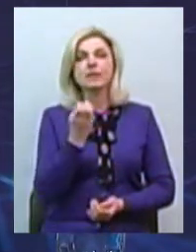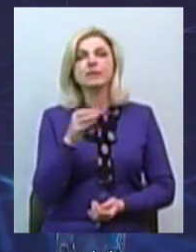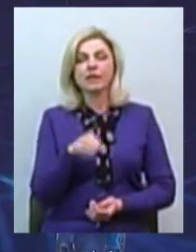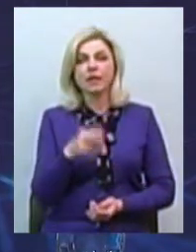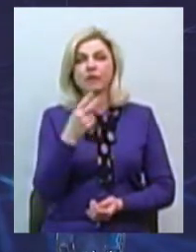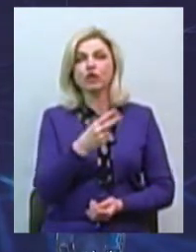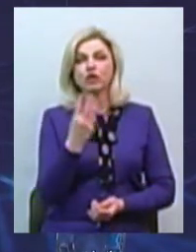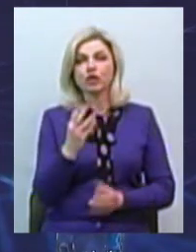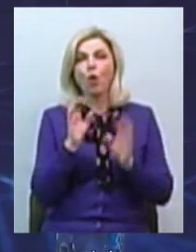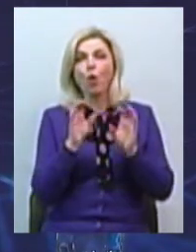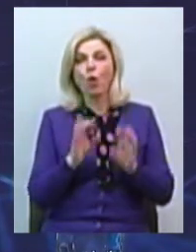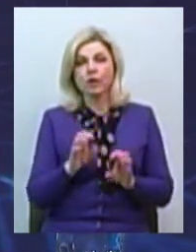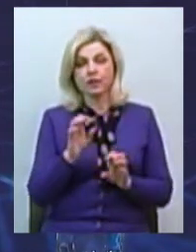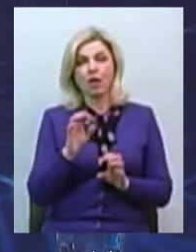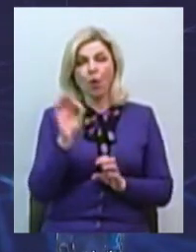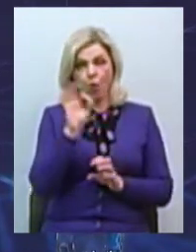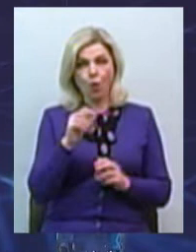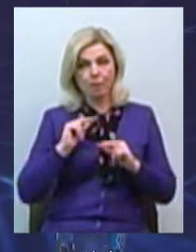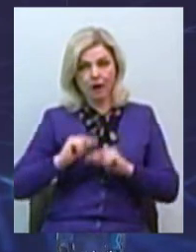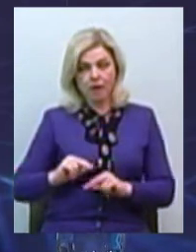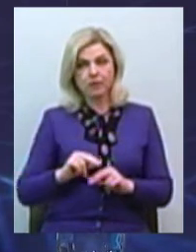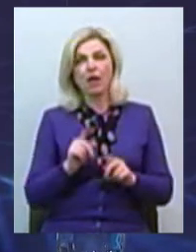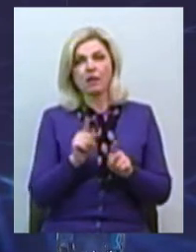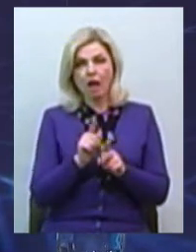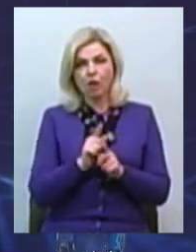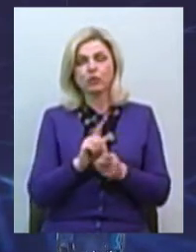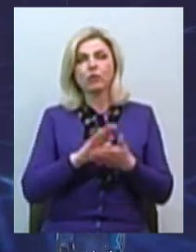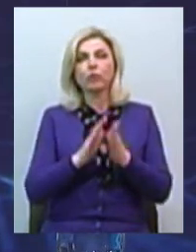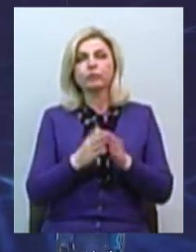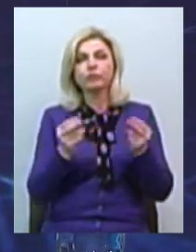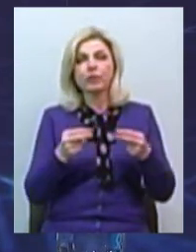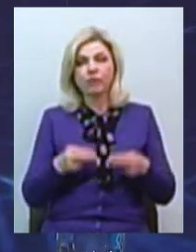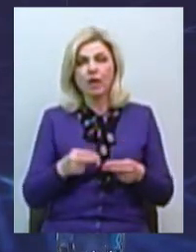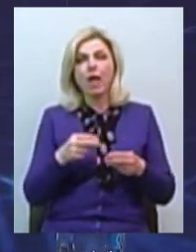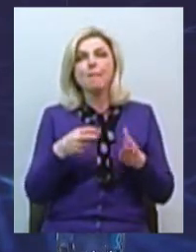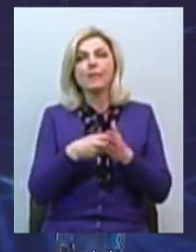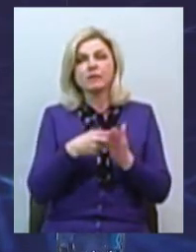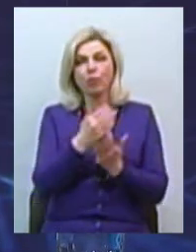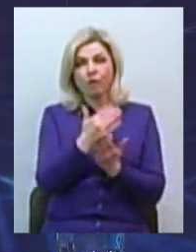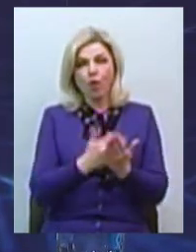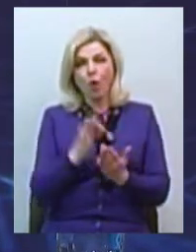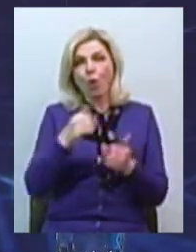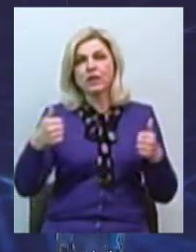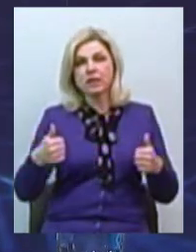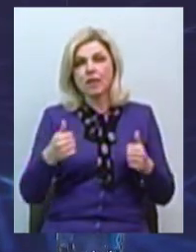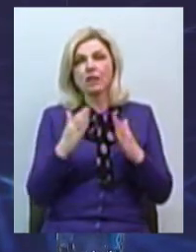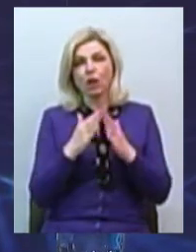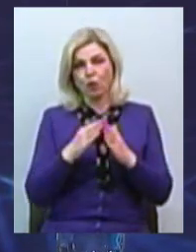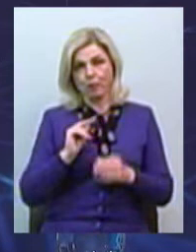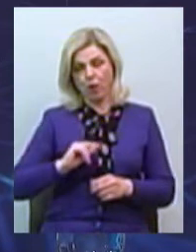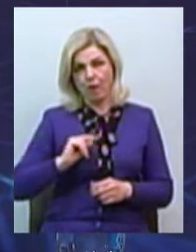Кодексу законів про працю передбачено укладення також письмової форми договору про дистанційну надомну роботу. Але є